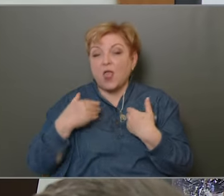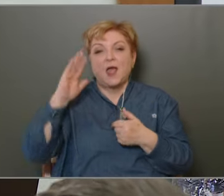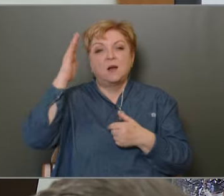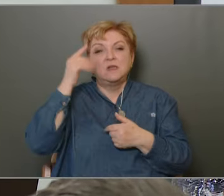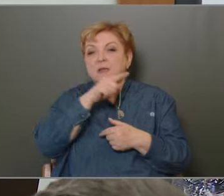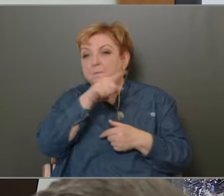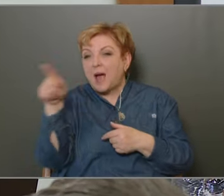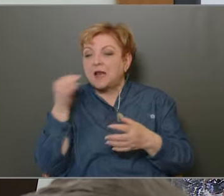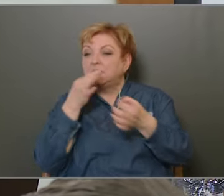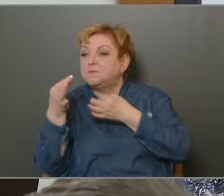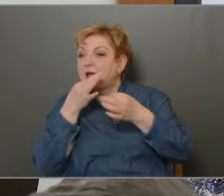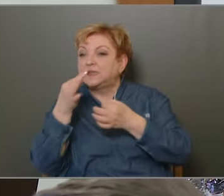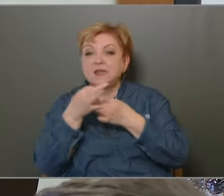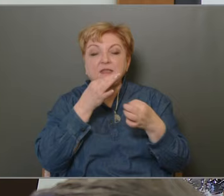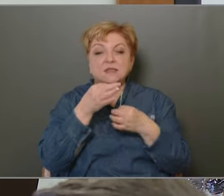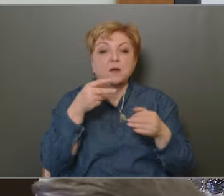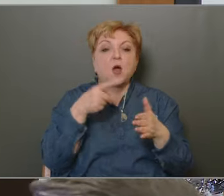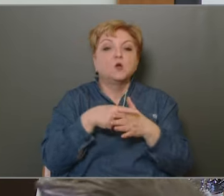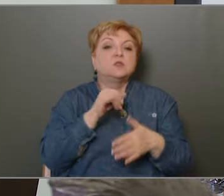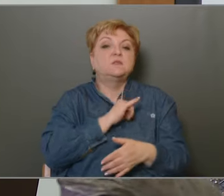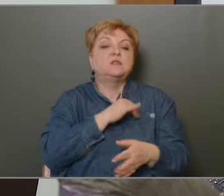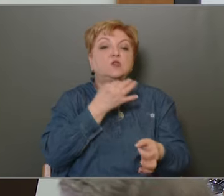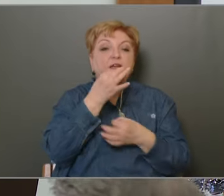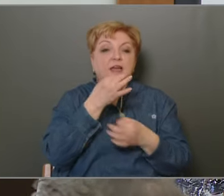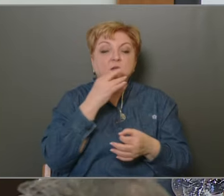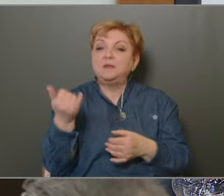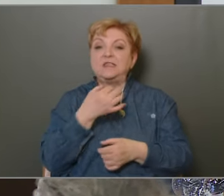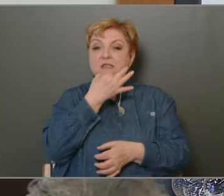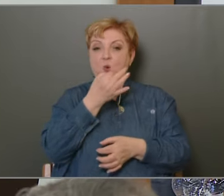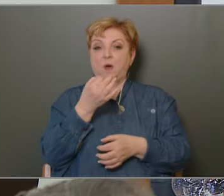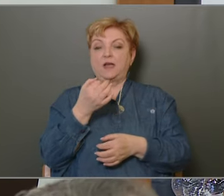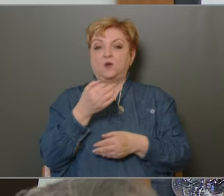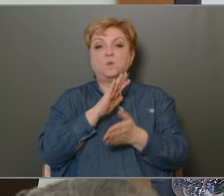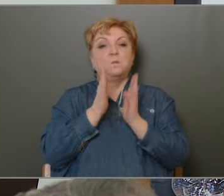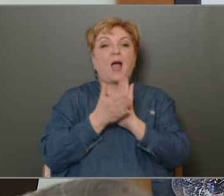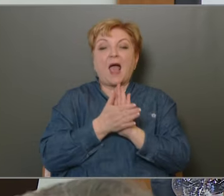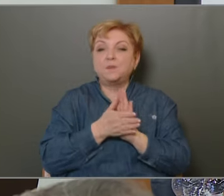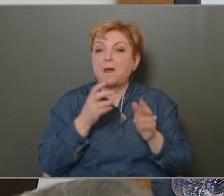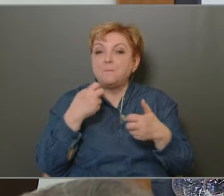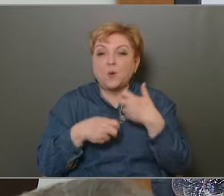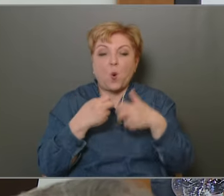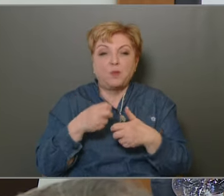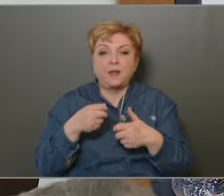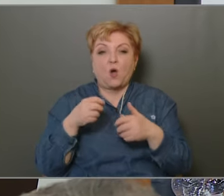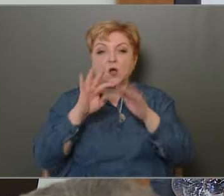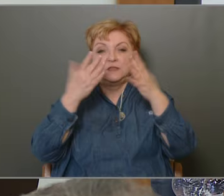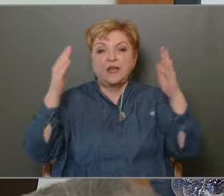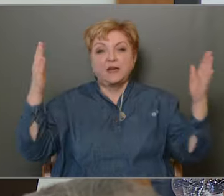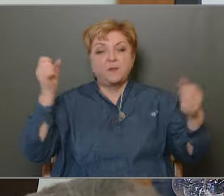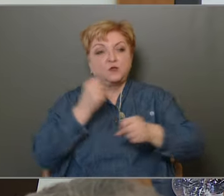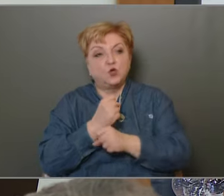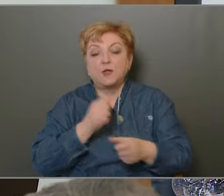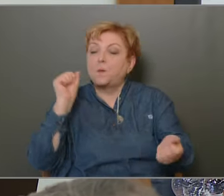bárkit megkérdeztem, a közbiztonság kérdése mindig szóba került Ha bármilyen problématérképet készítettünk,